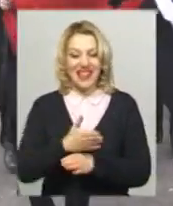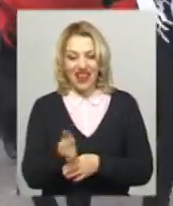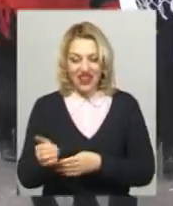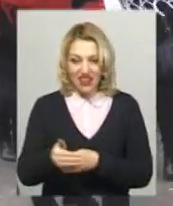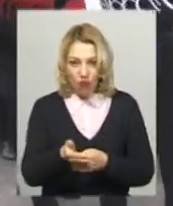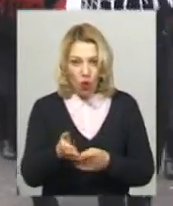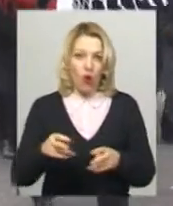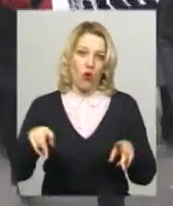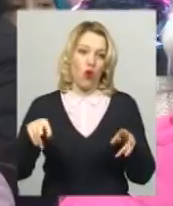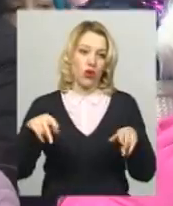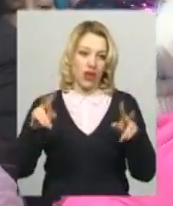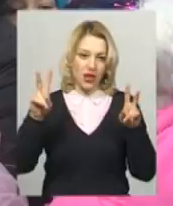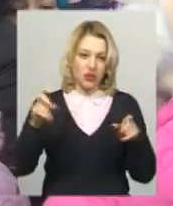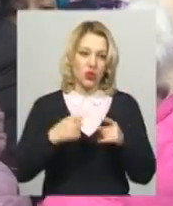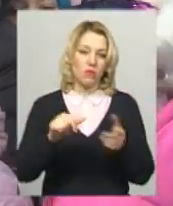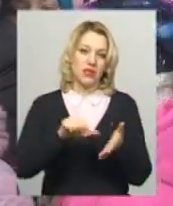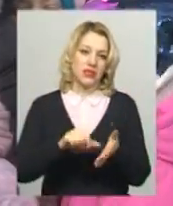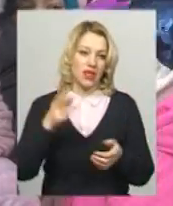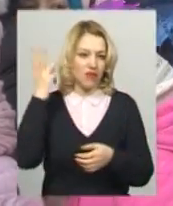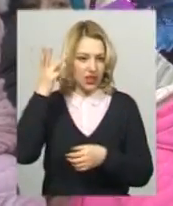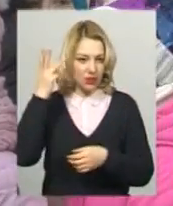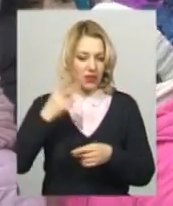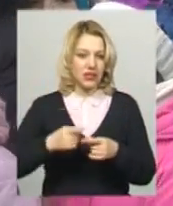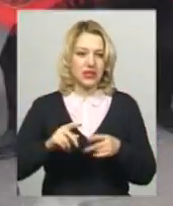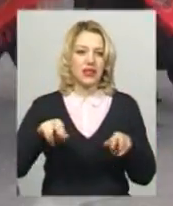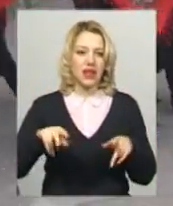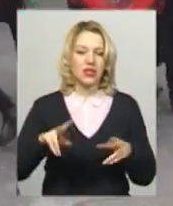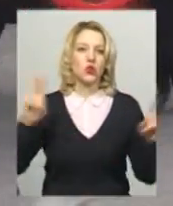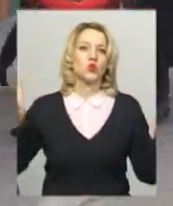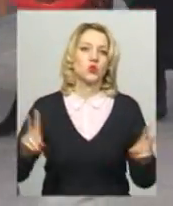дошкільних навчальних закладів Хмельницького представили свій танець з зустрічі весни.